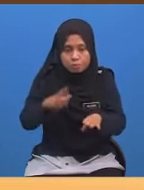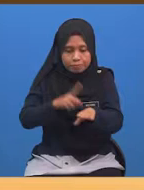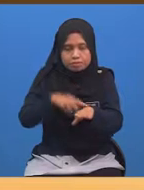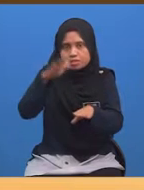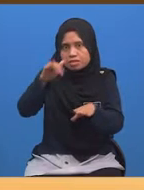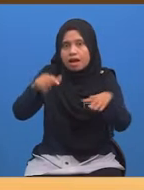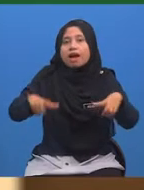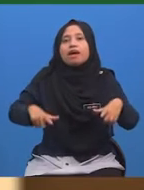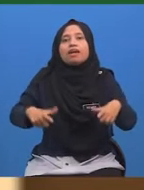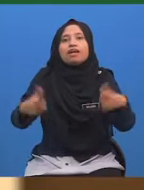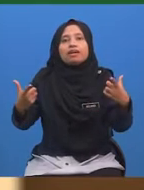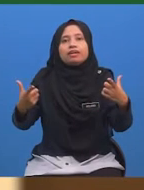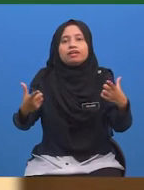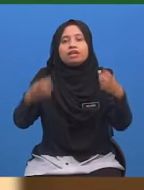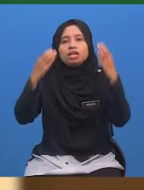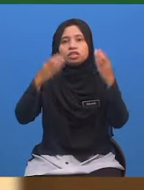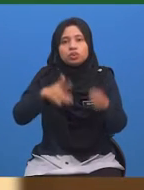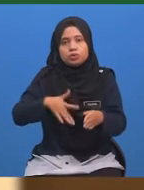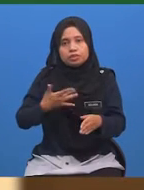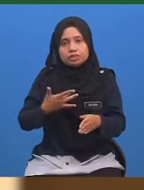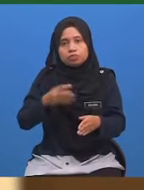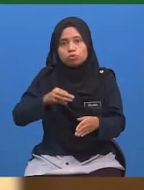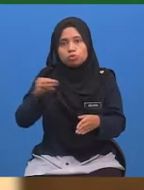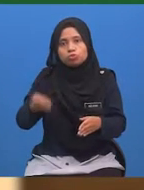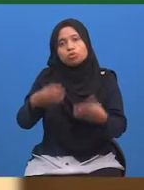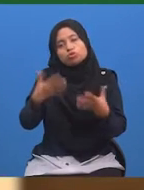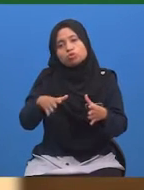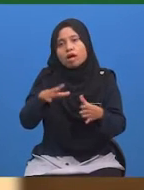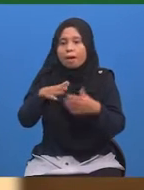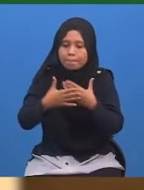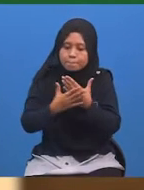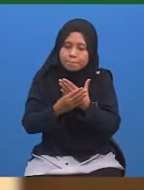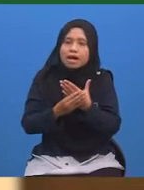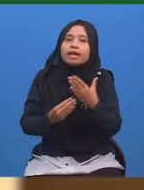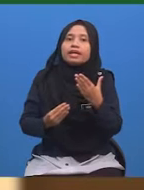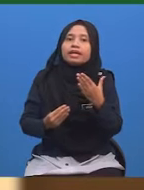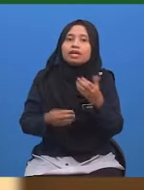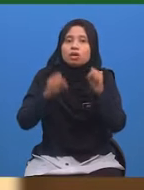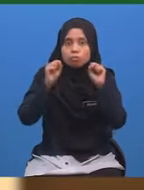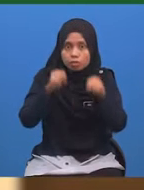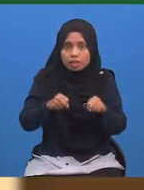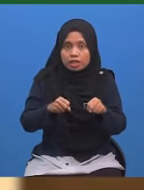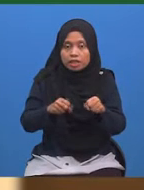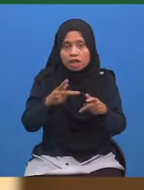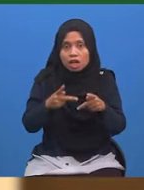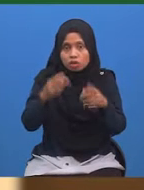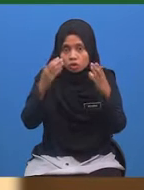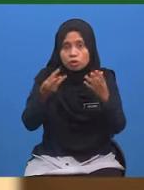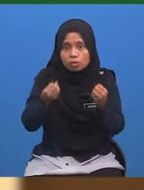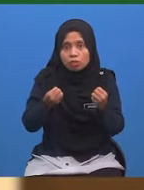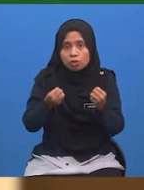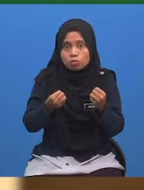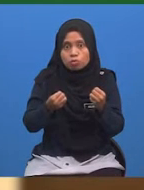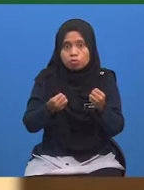berbeza Cikgu rasa murid-murid sudah mahir Boleh tak kalau cikgu nak uji